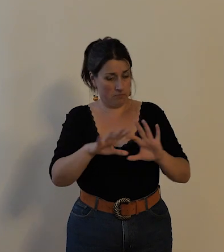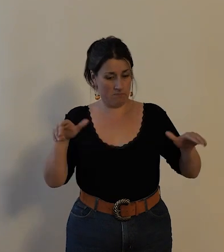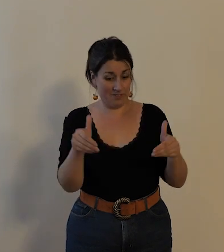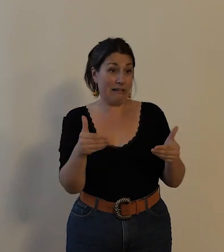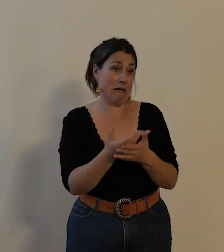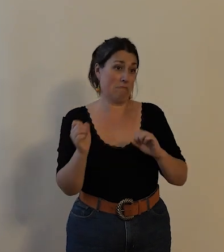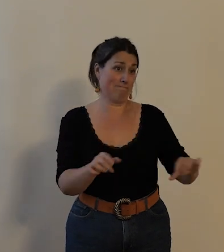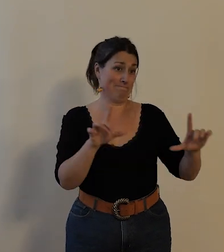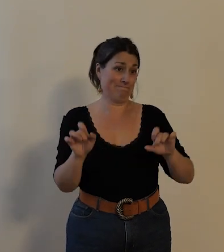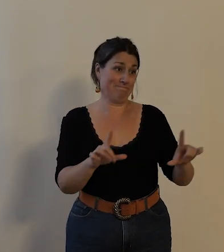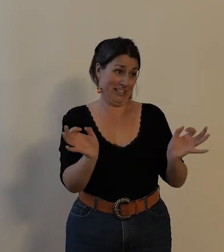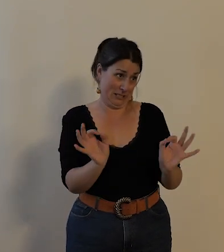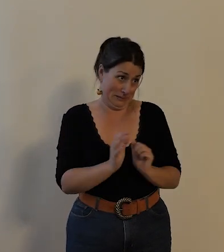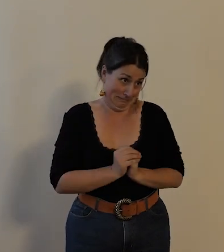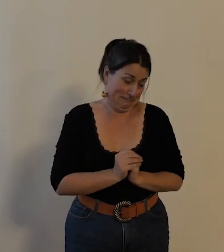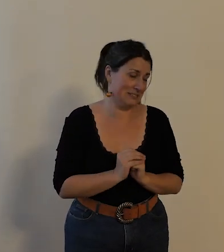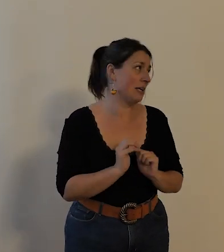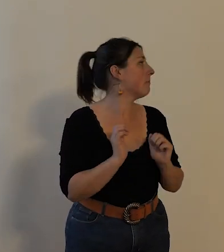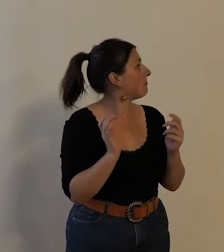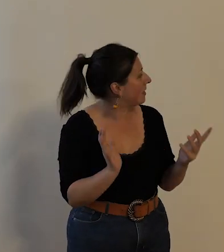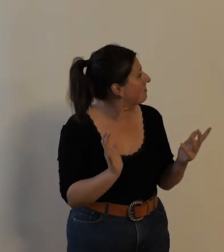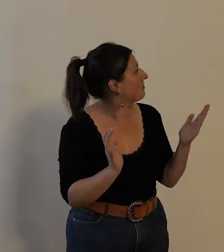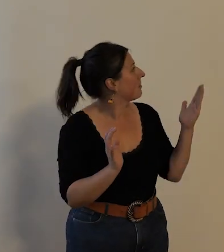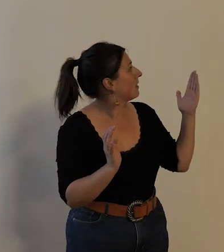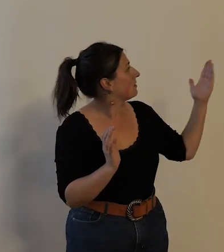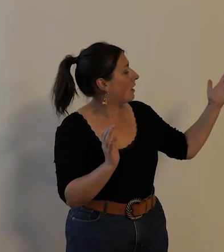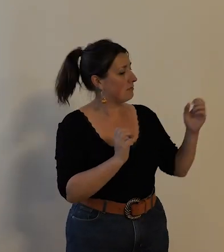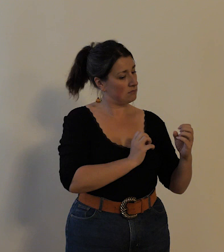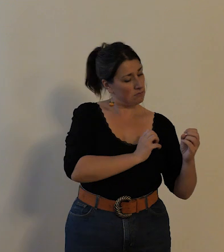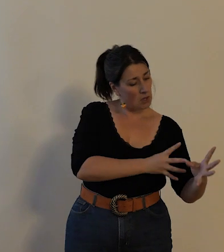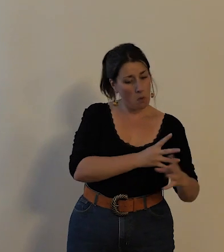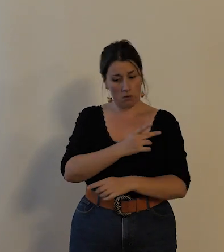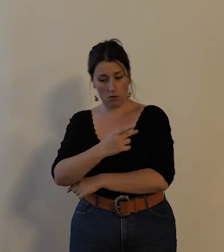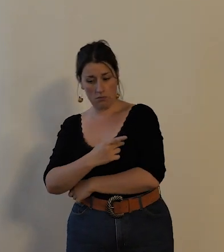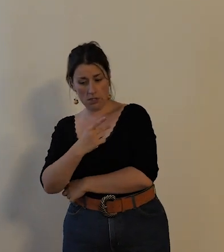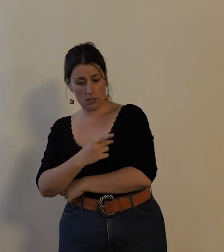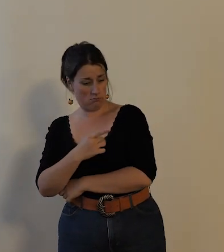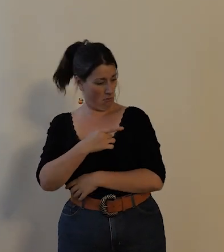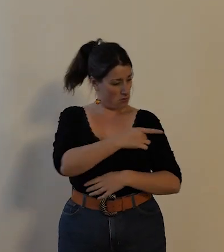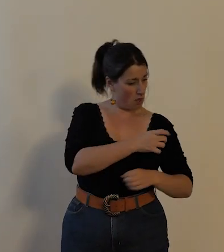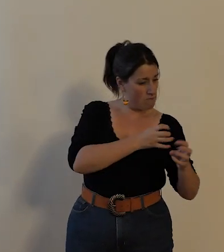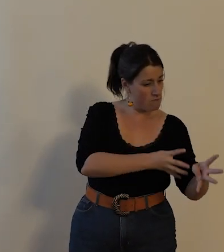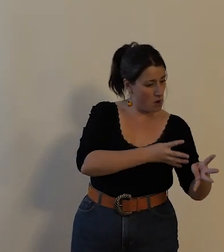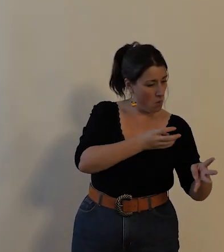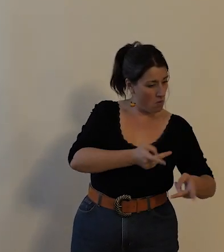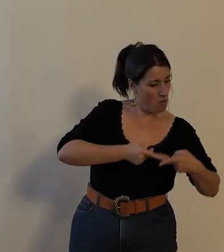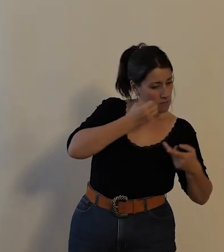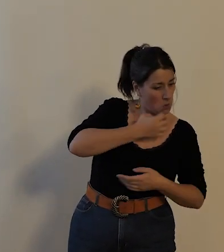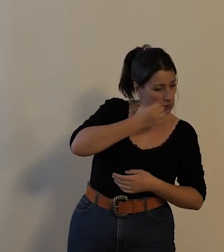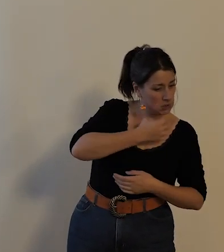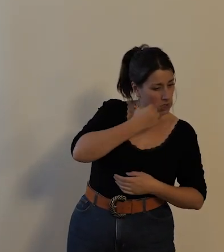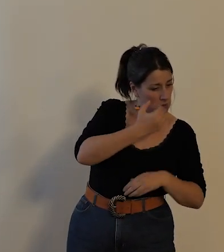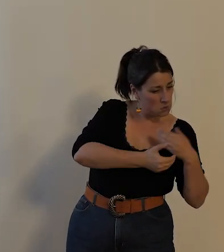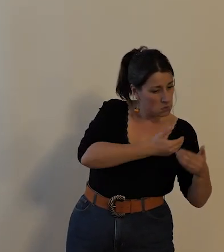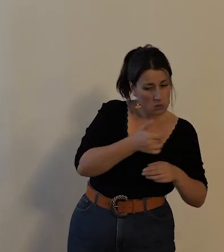diapositive à vous présenter mais vous indiquez aussi que le cyclisme et le vélo quotidien a été très rapidement